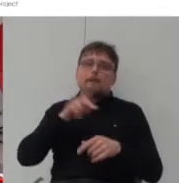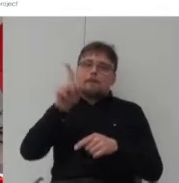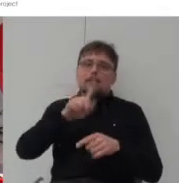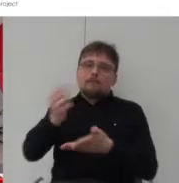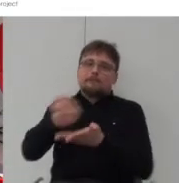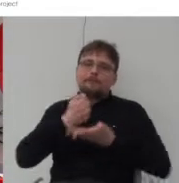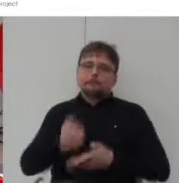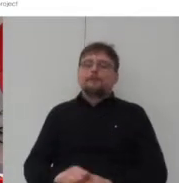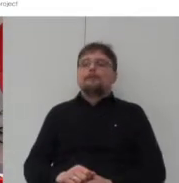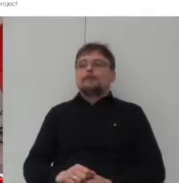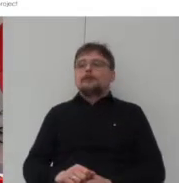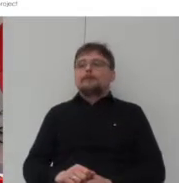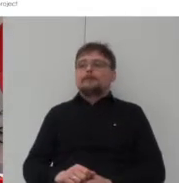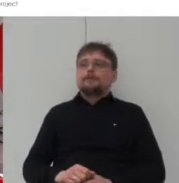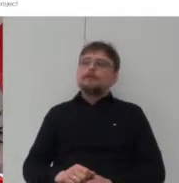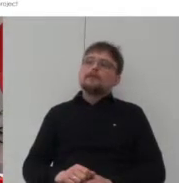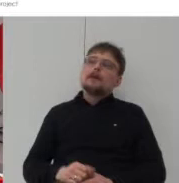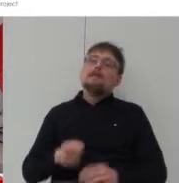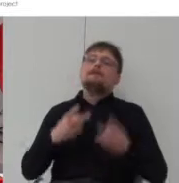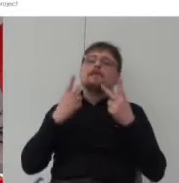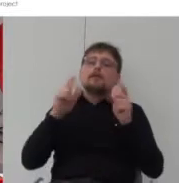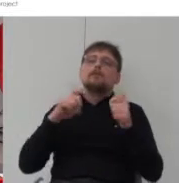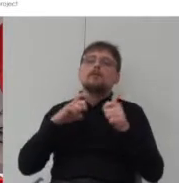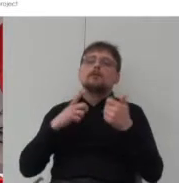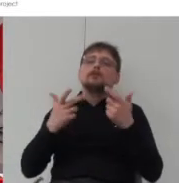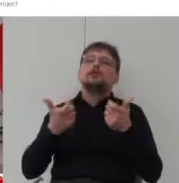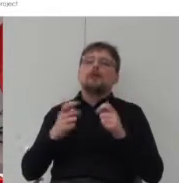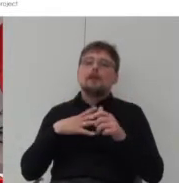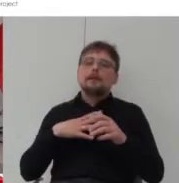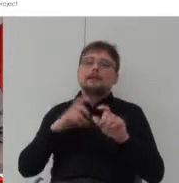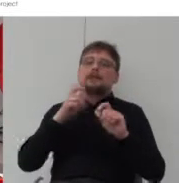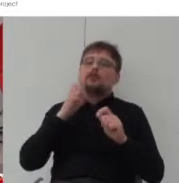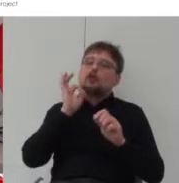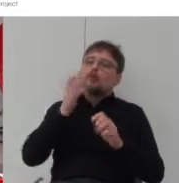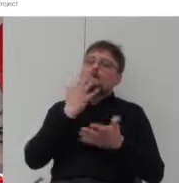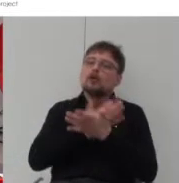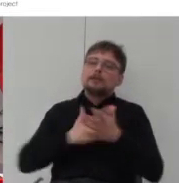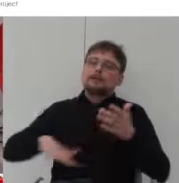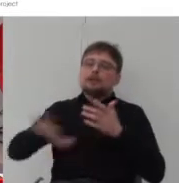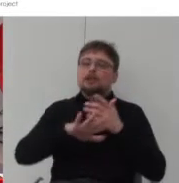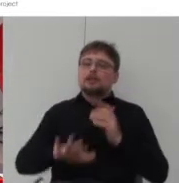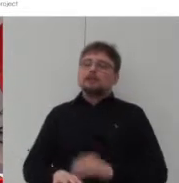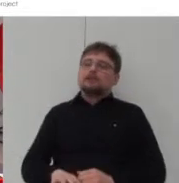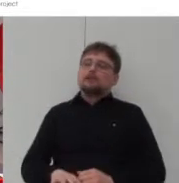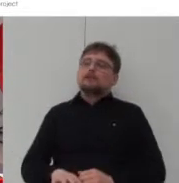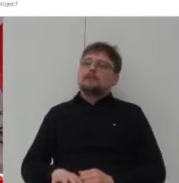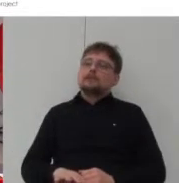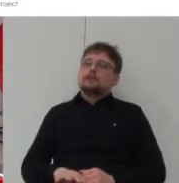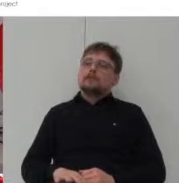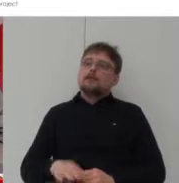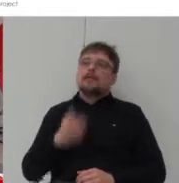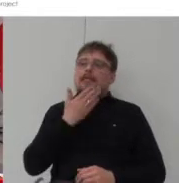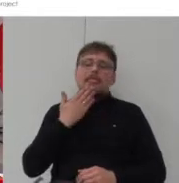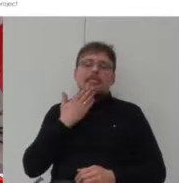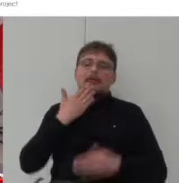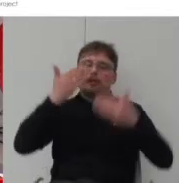tutaj nacisk został położony na to żeby optimalizować zużycie przestrzeni nie ma tutaj standardowo tych ścian działowych